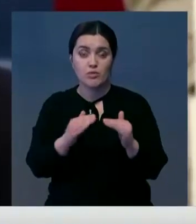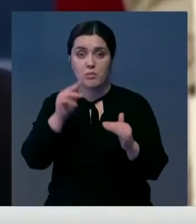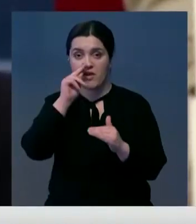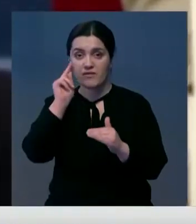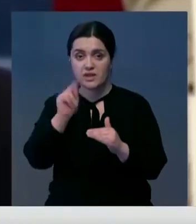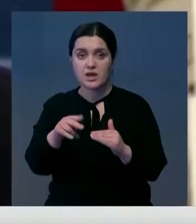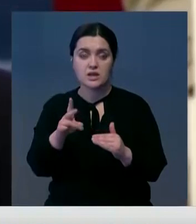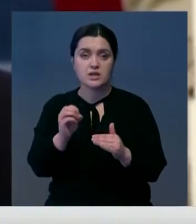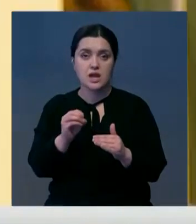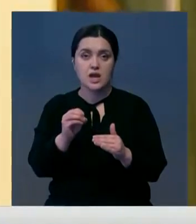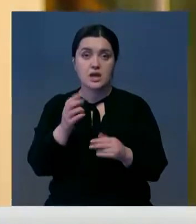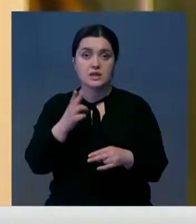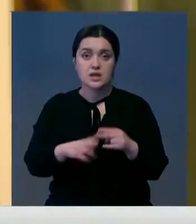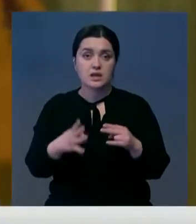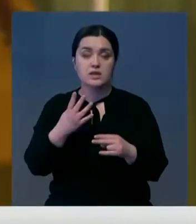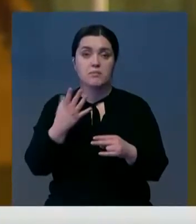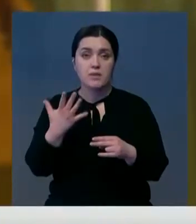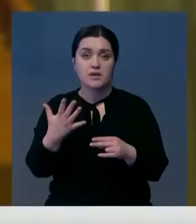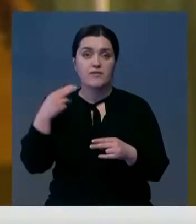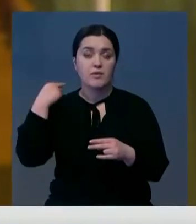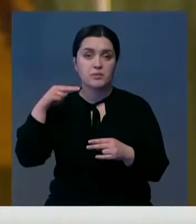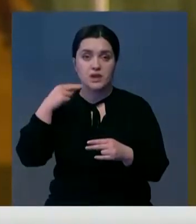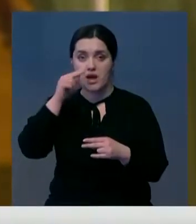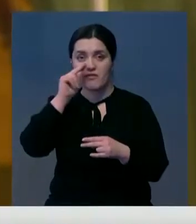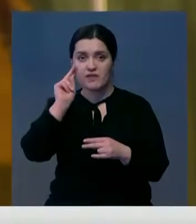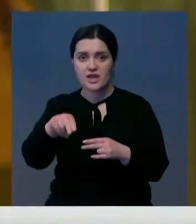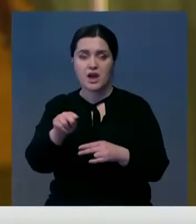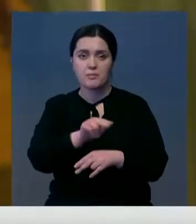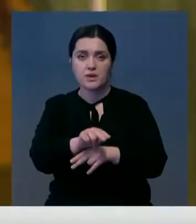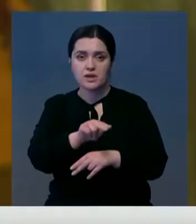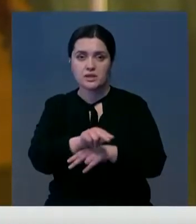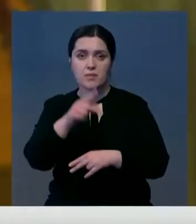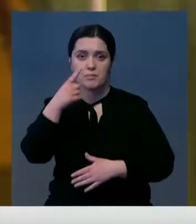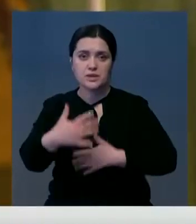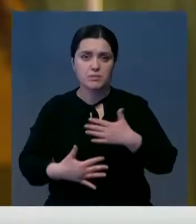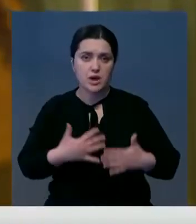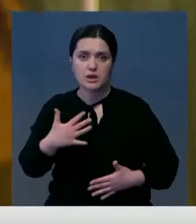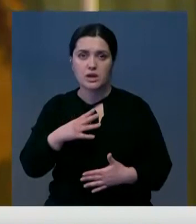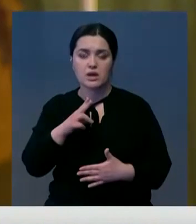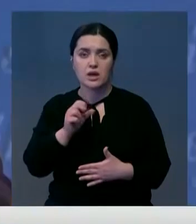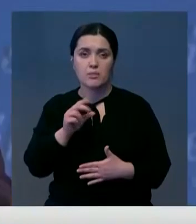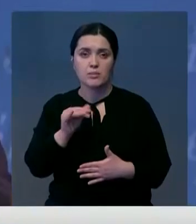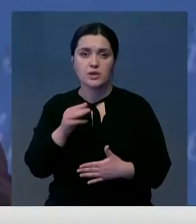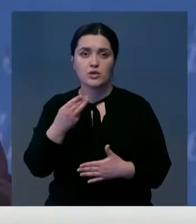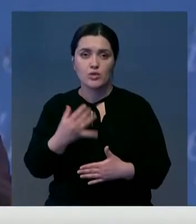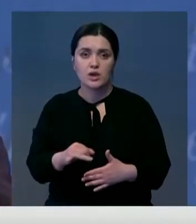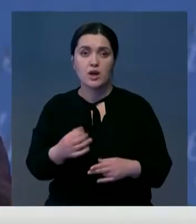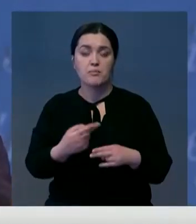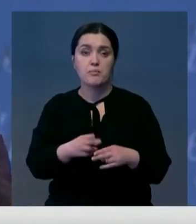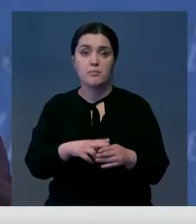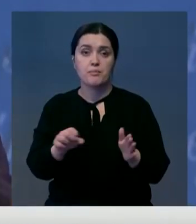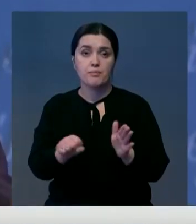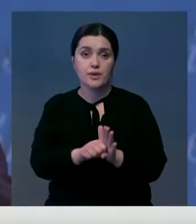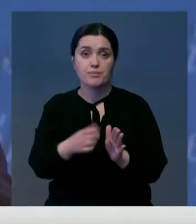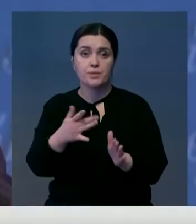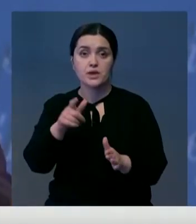обвинения против него не сняты. 45-го президента обвиняют в подстрекательстве, которое привело к беспорядкам и штурму Капитолия, из-за